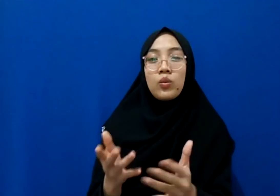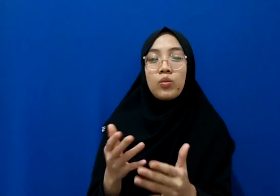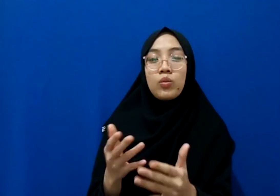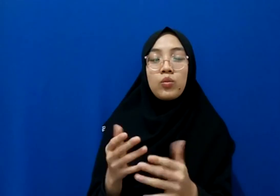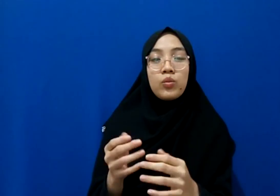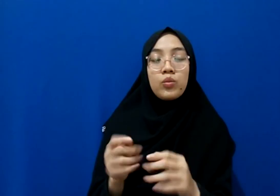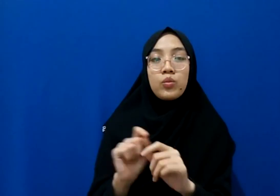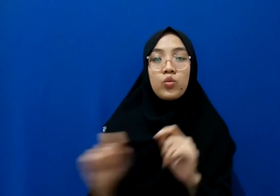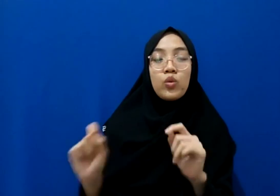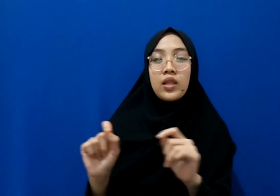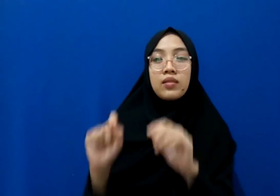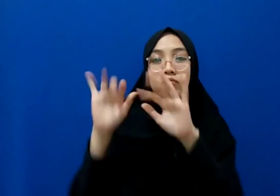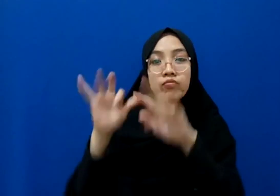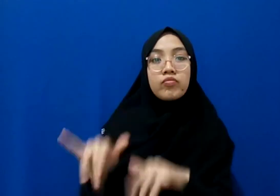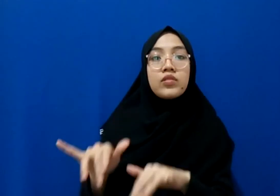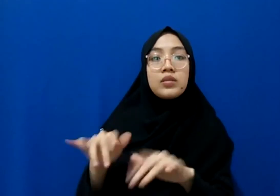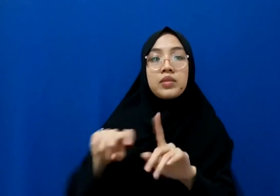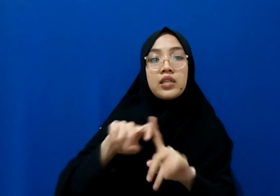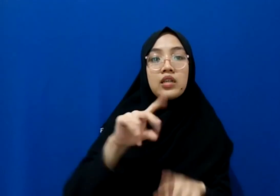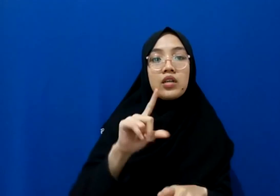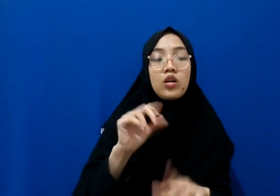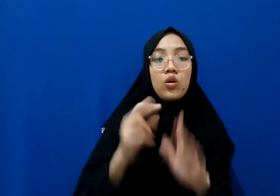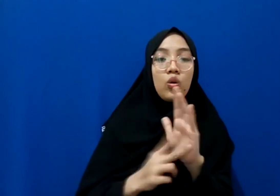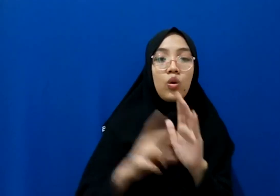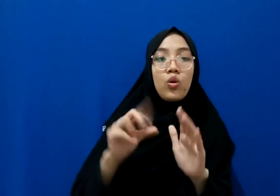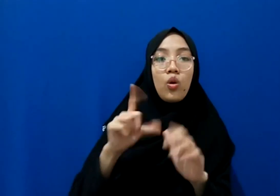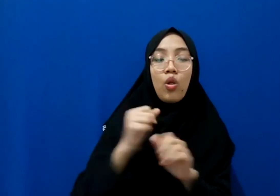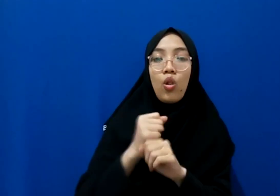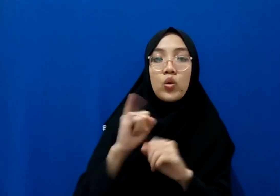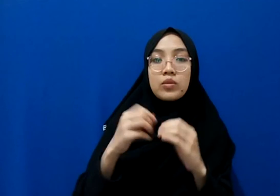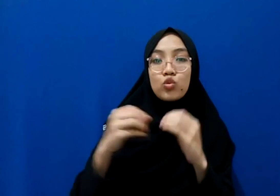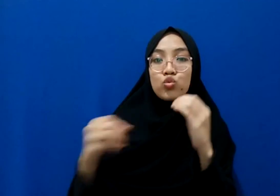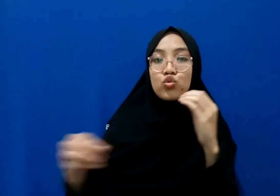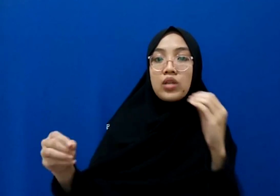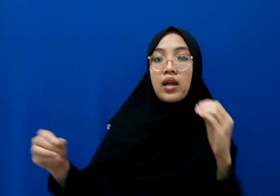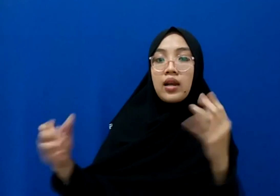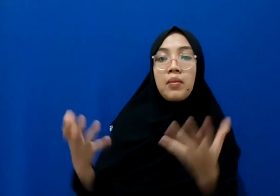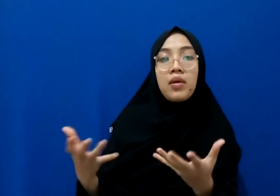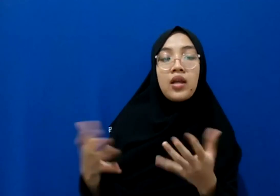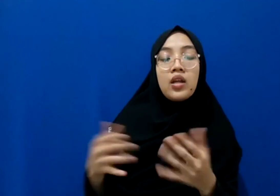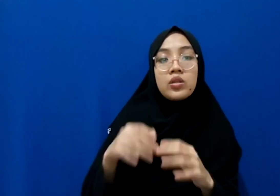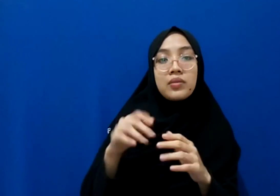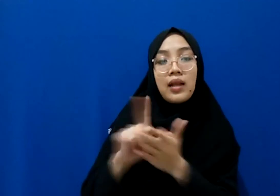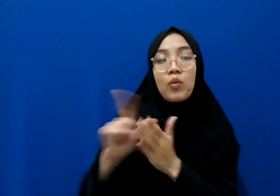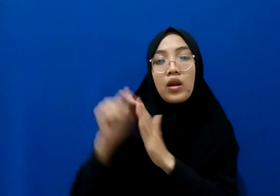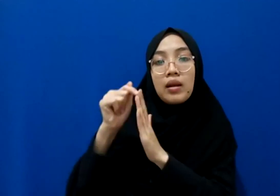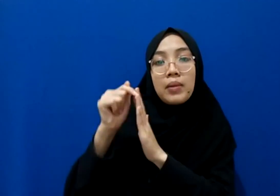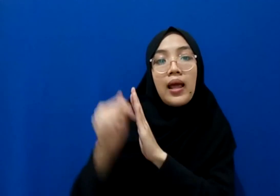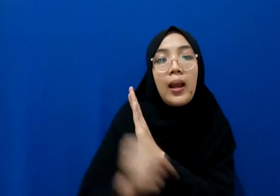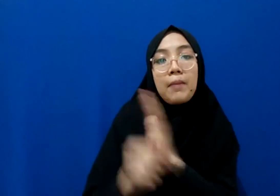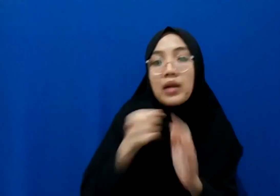membuat semacam kronologi gitu kan nah ini adalah lebih ke indep likutan mendalam